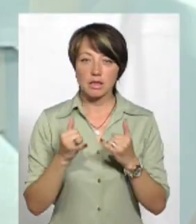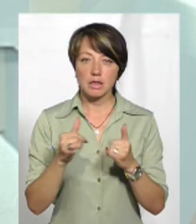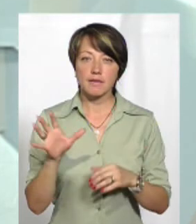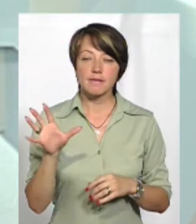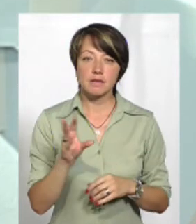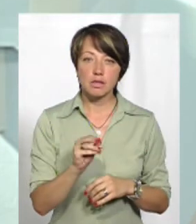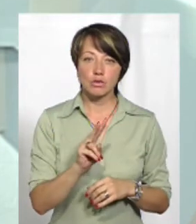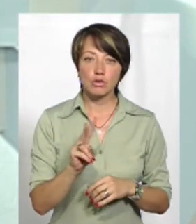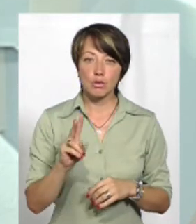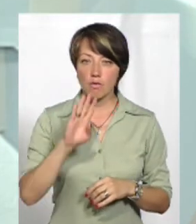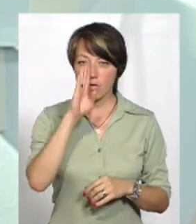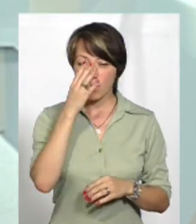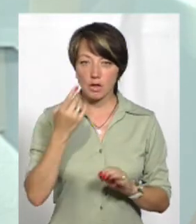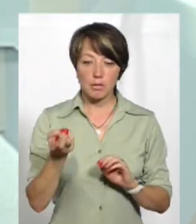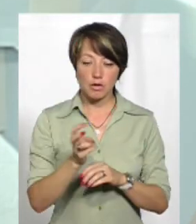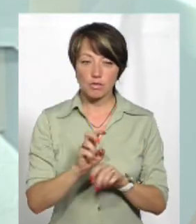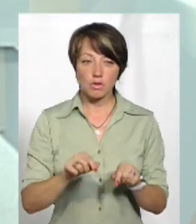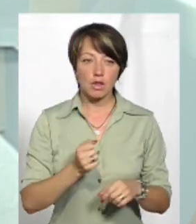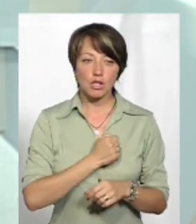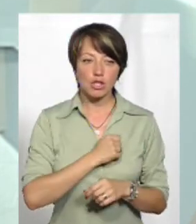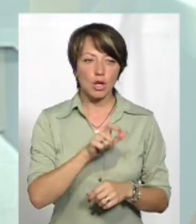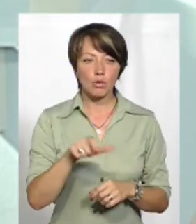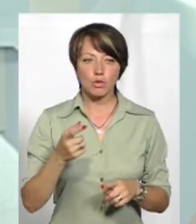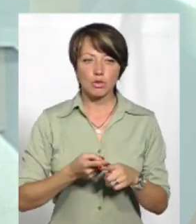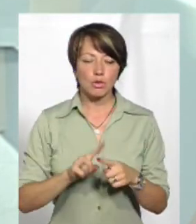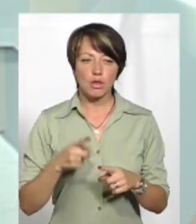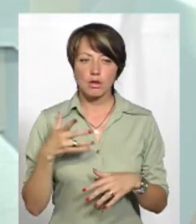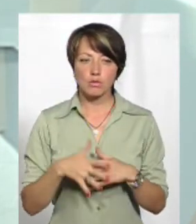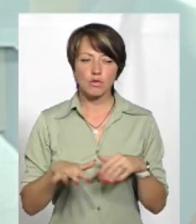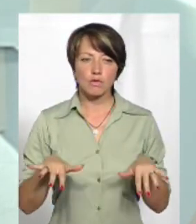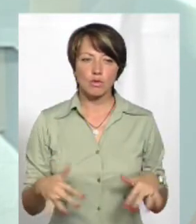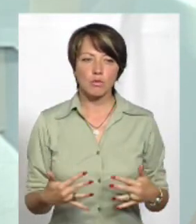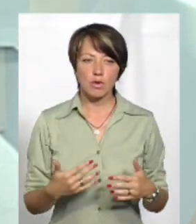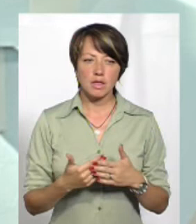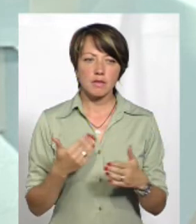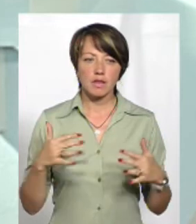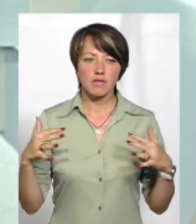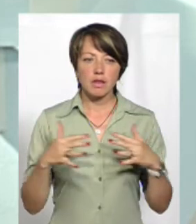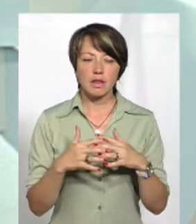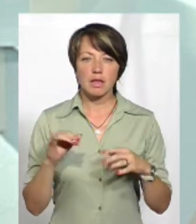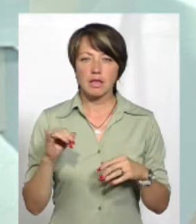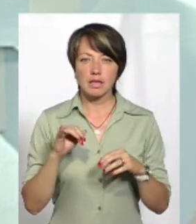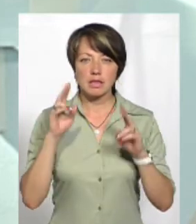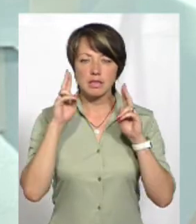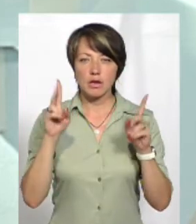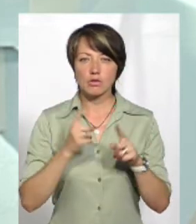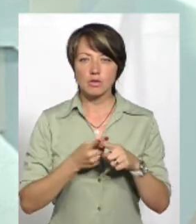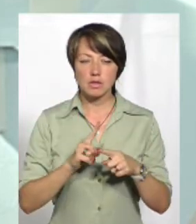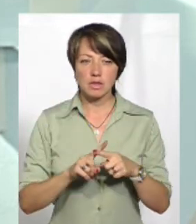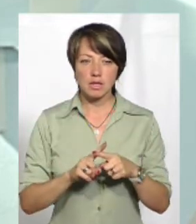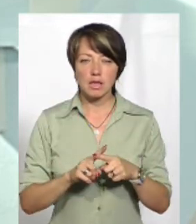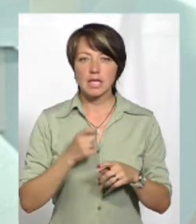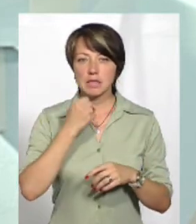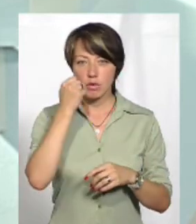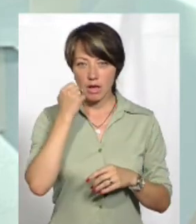для всіх, щоб ворог не прийшов сюди. На жаль, люди цього не розуміють, вони дуже втомилися від війни, і не знаючи, що це таке.